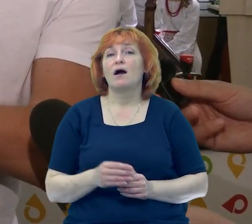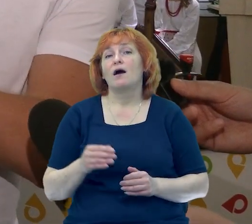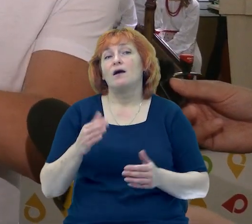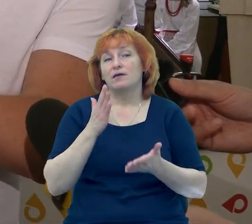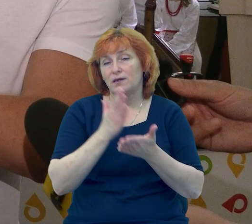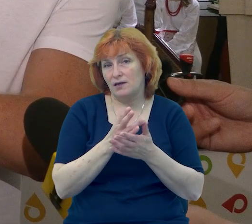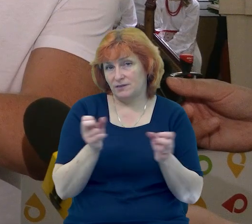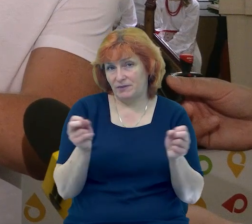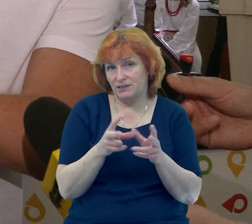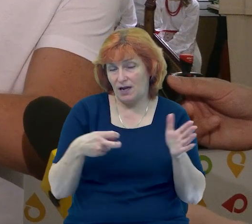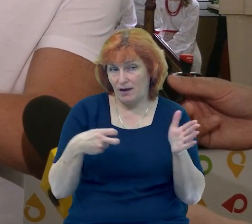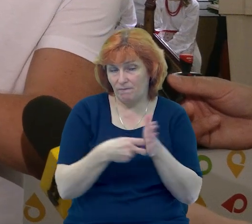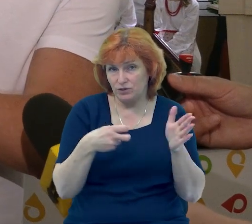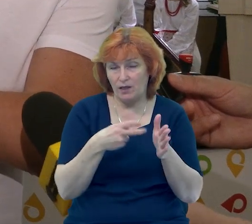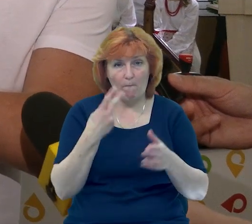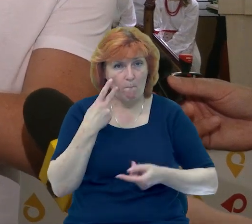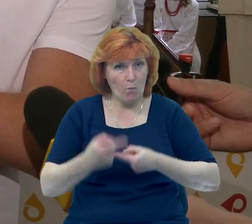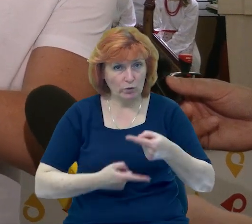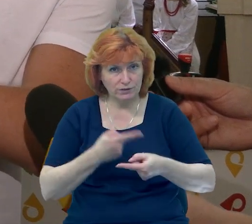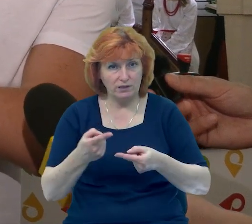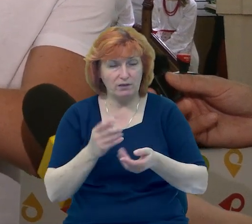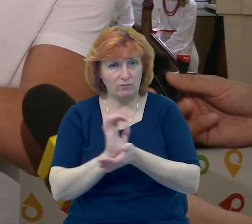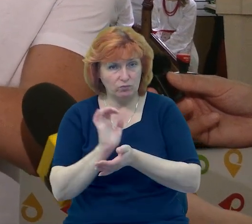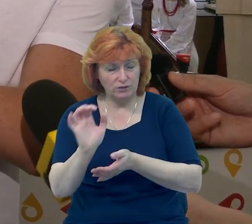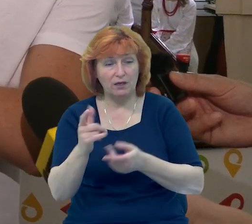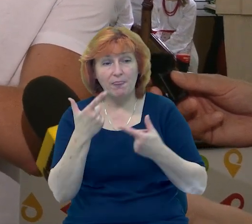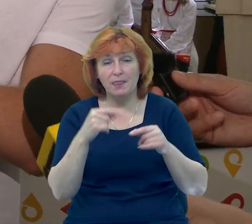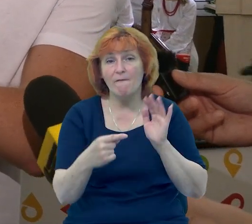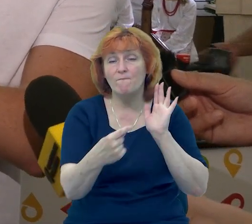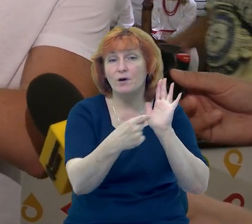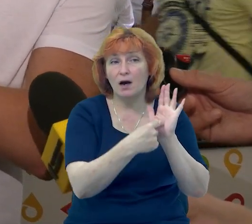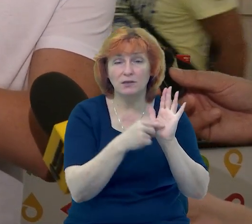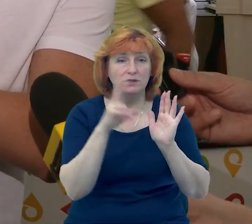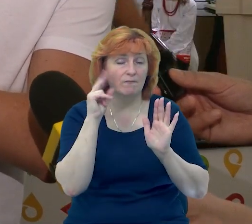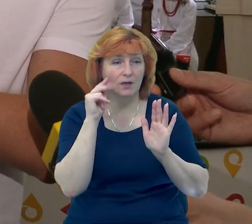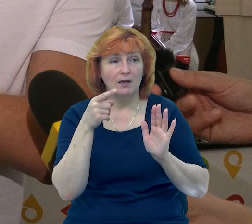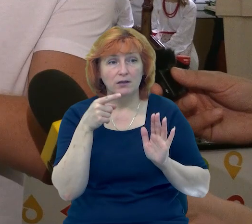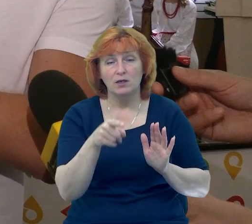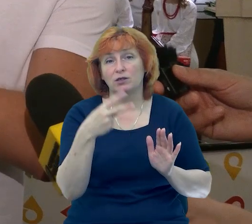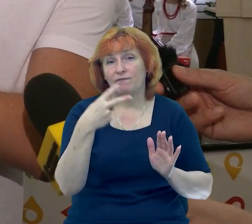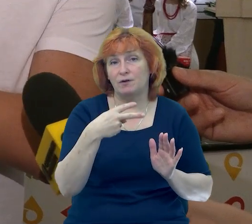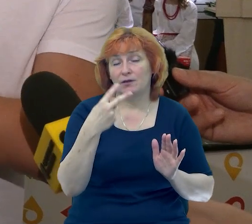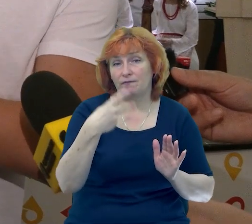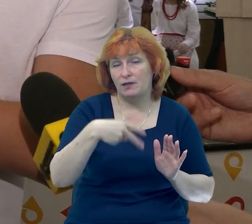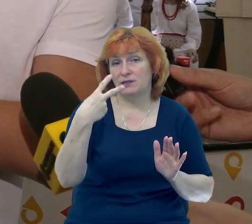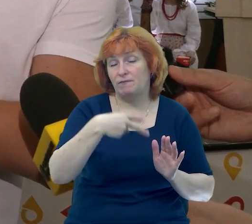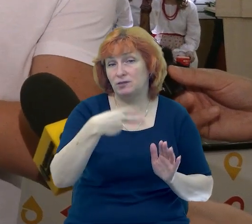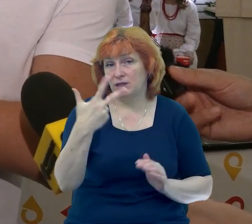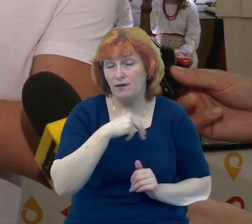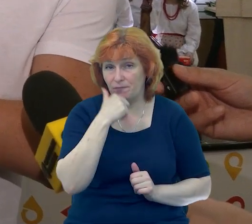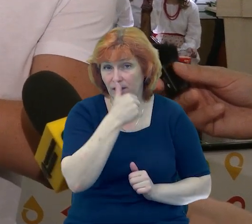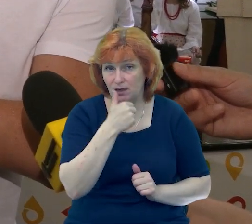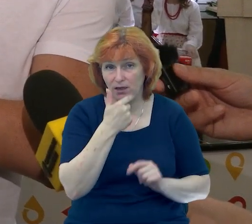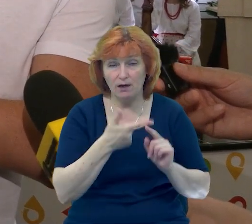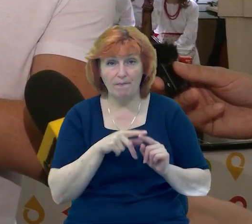штемпель постійної дії, де вказано дати 1123 рік. Це якраз дата,